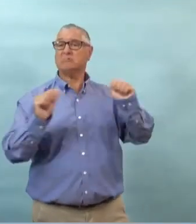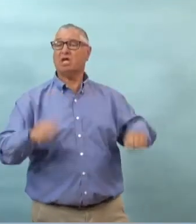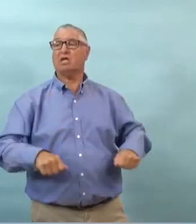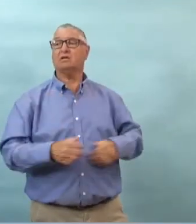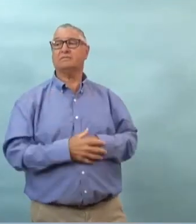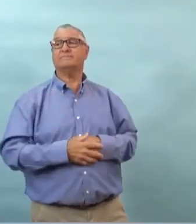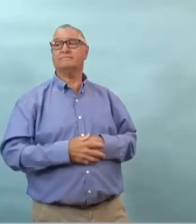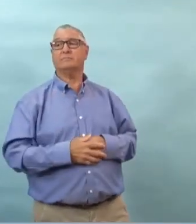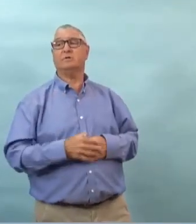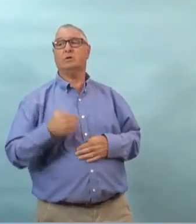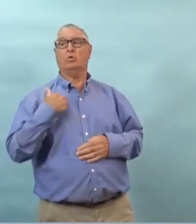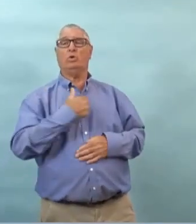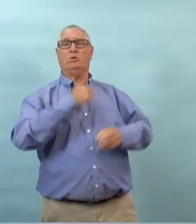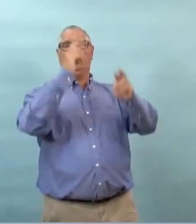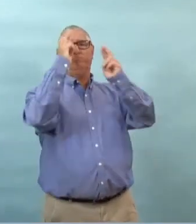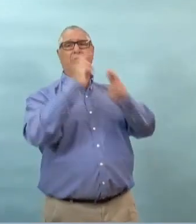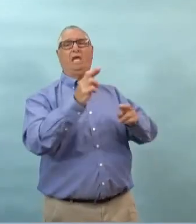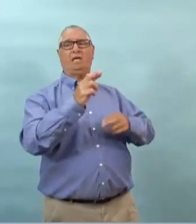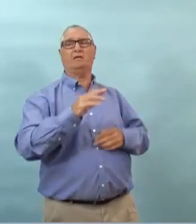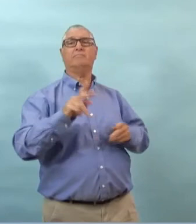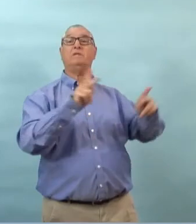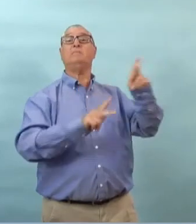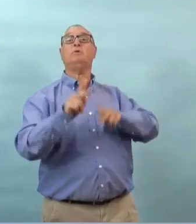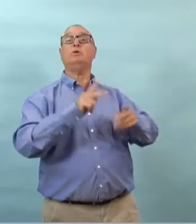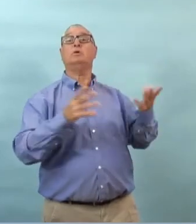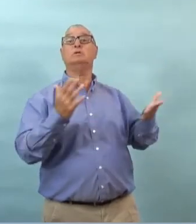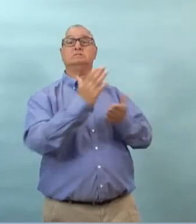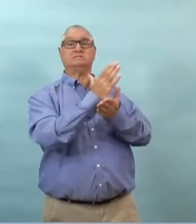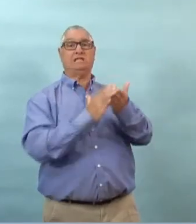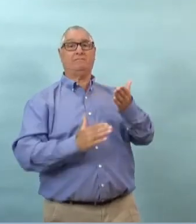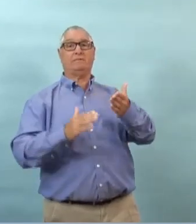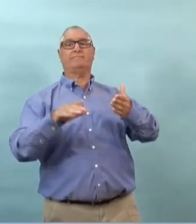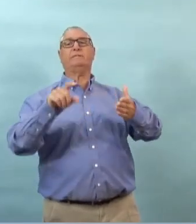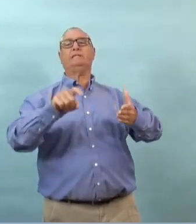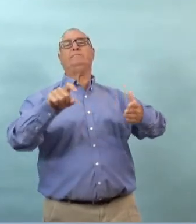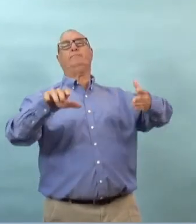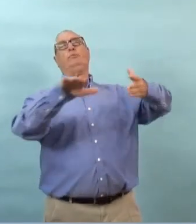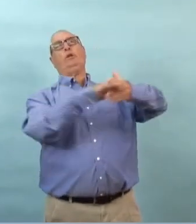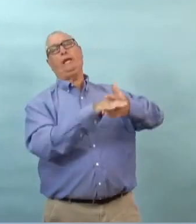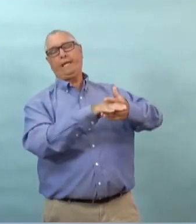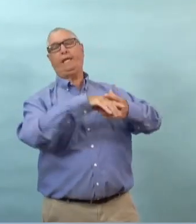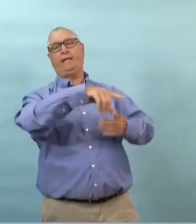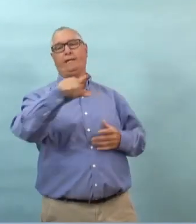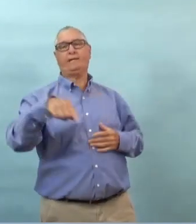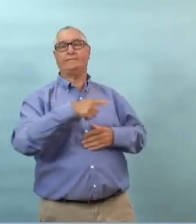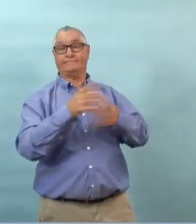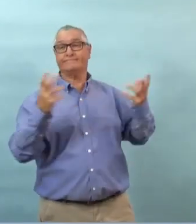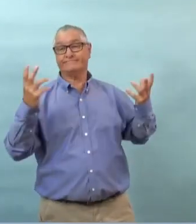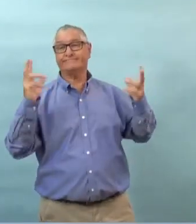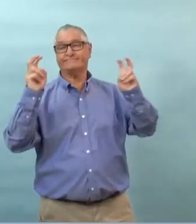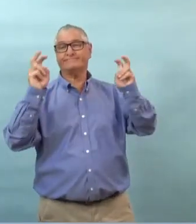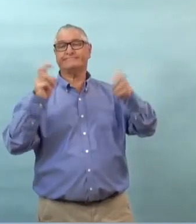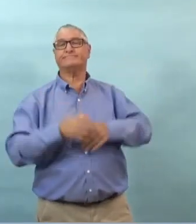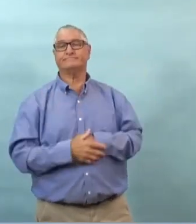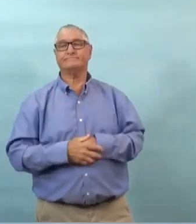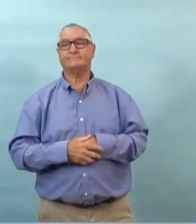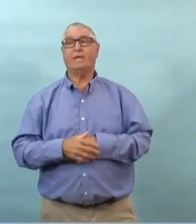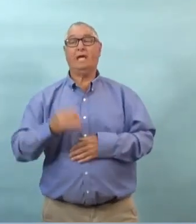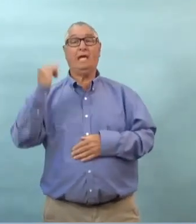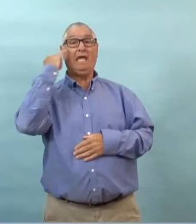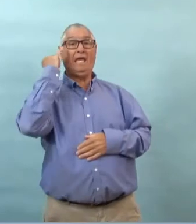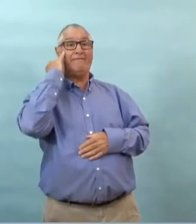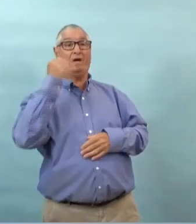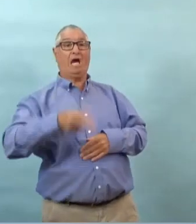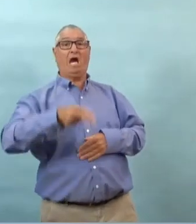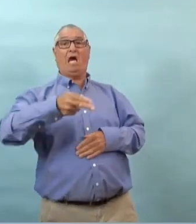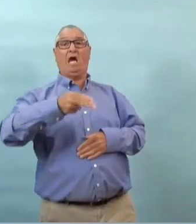on essaie de respecter le besoin quand les gens d'avoir un petit peu de temps de congé mais je comprends ce que vous